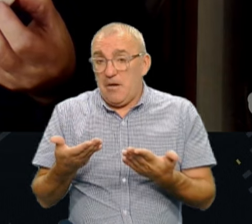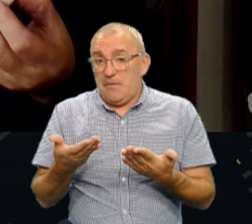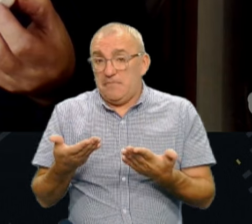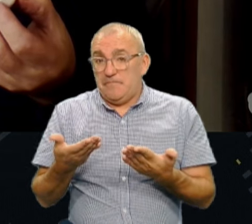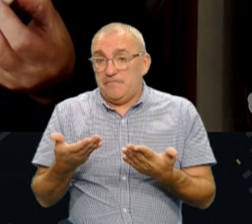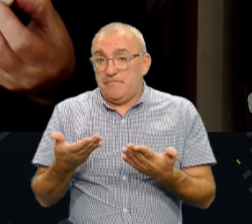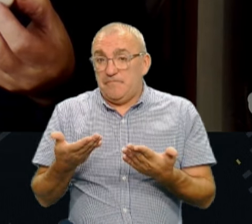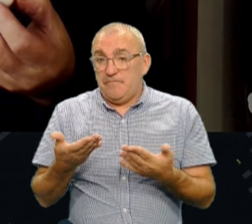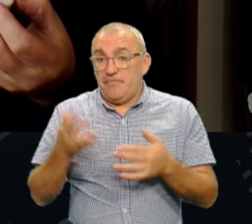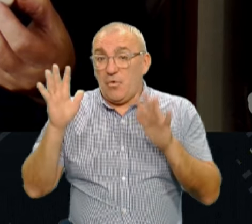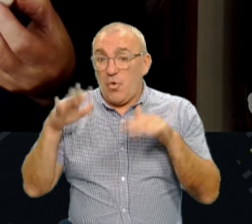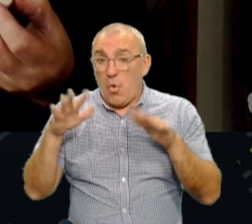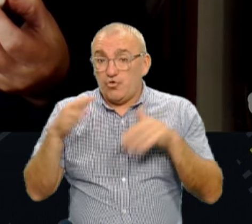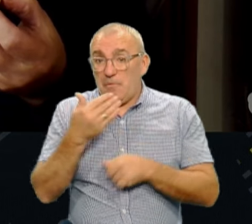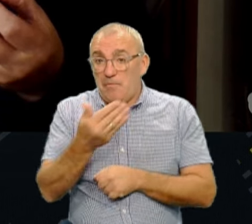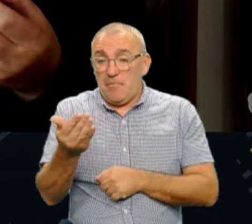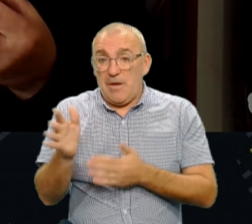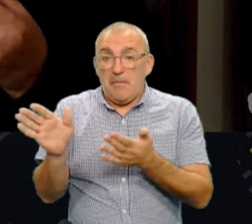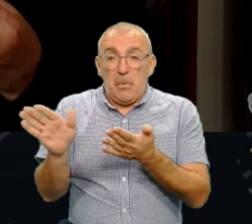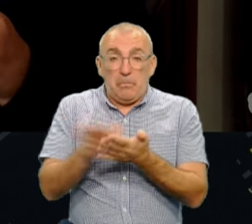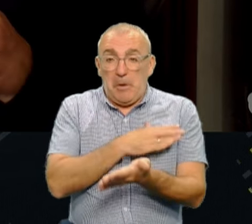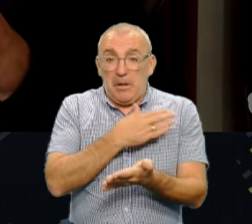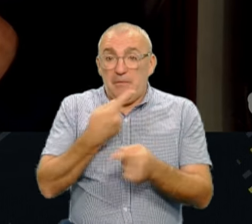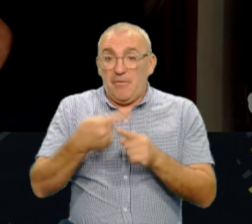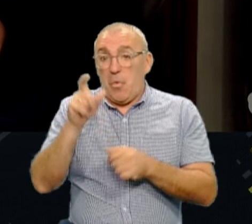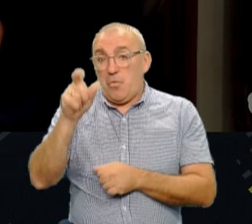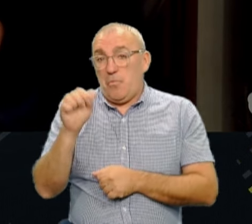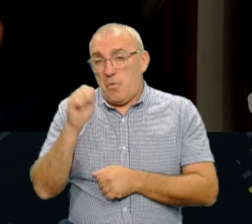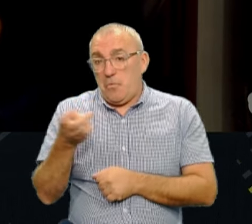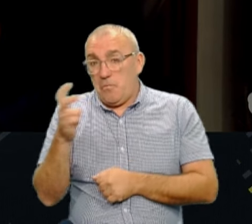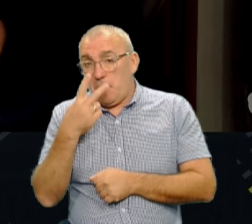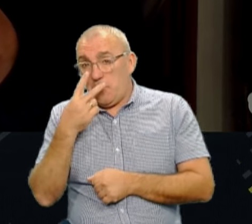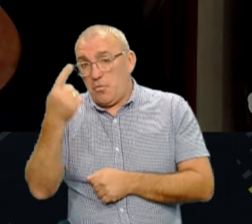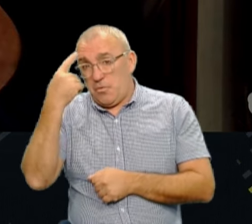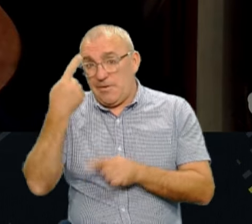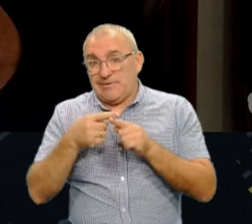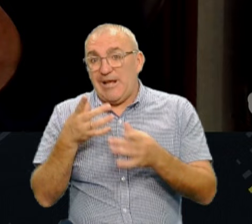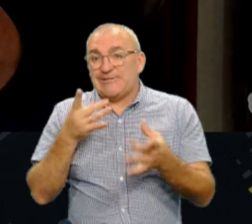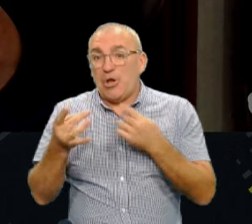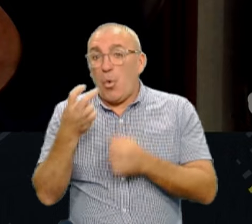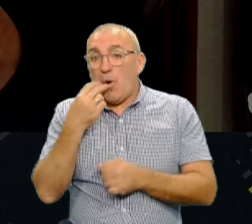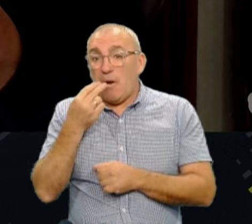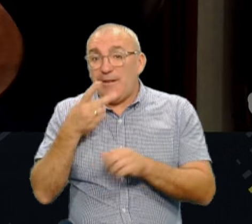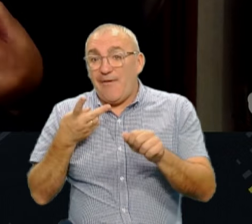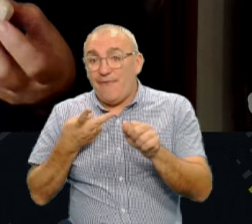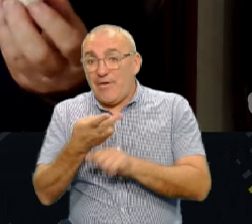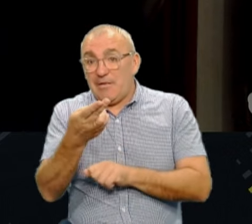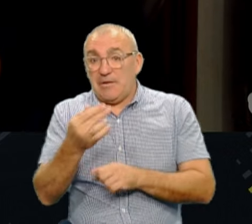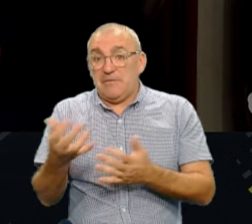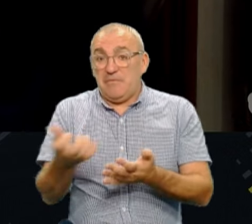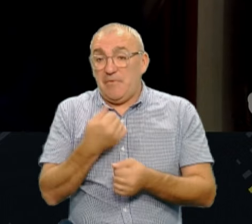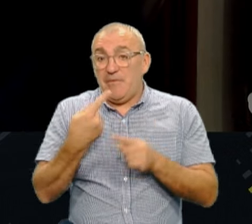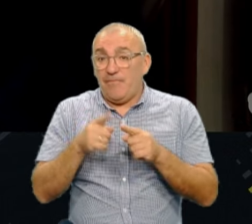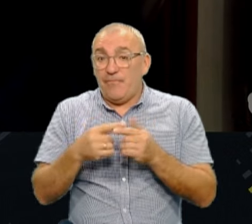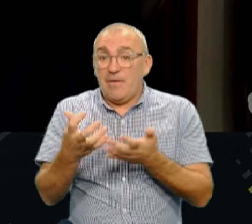Доща їх змило. І людина може прийти, подумати, що це сироїшка відрізана, піти. Тому, якщо збираєте